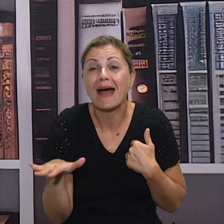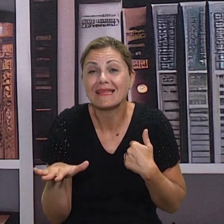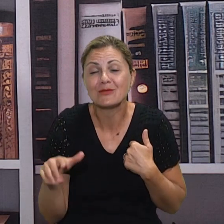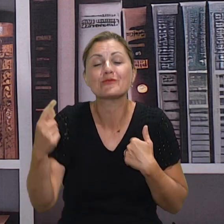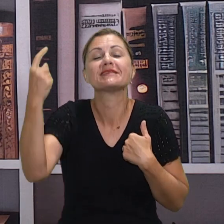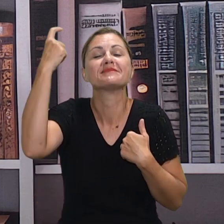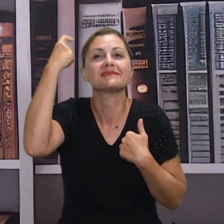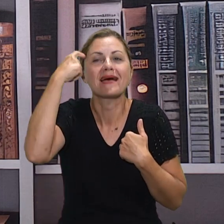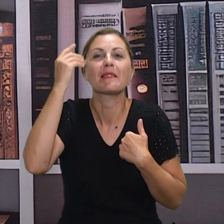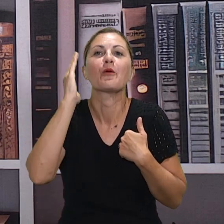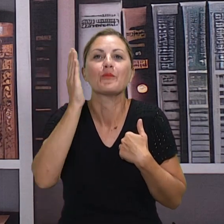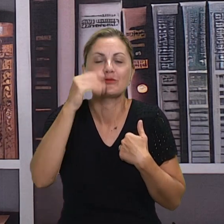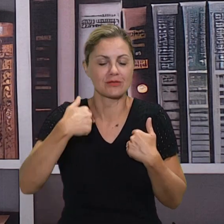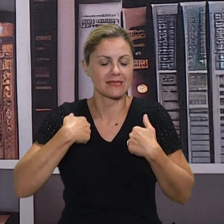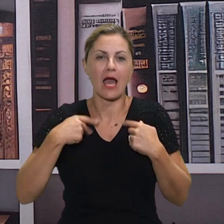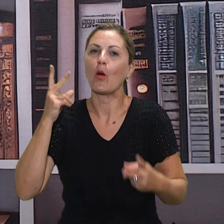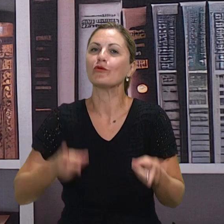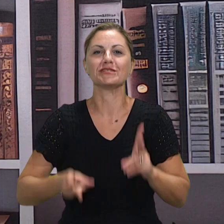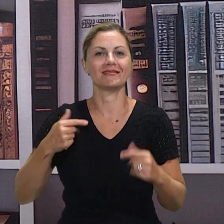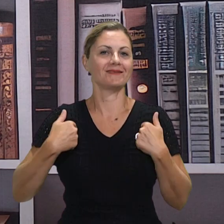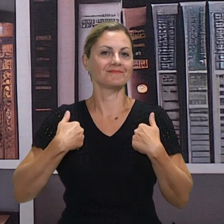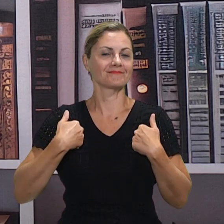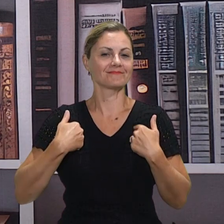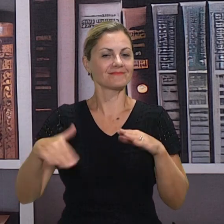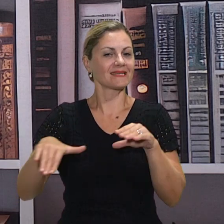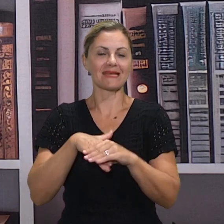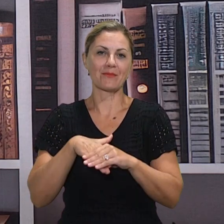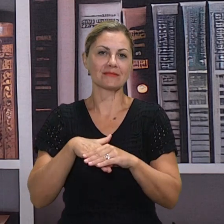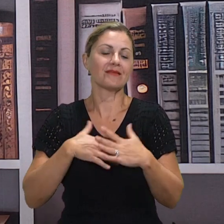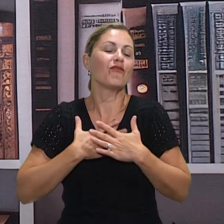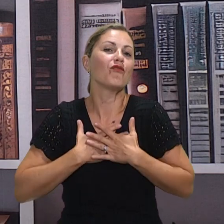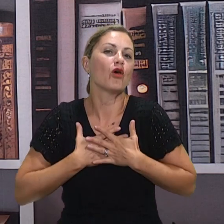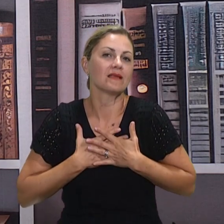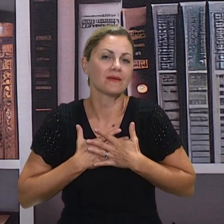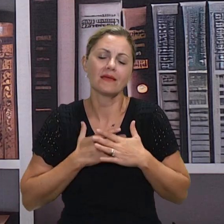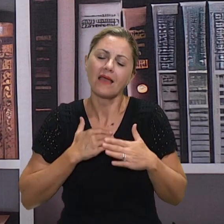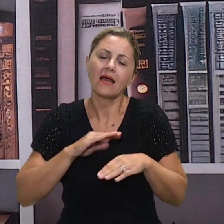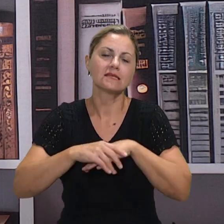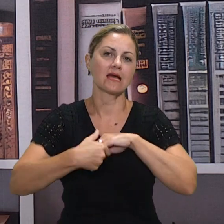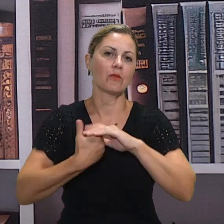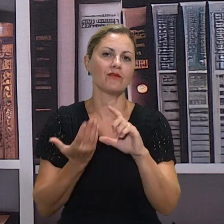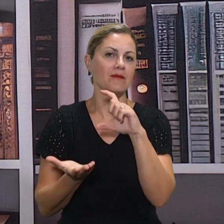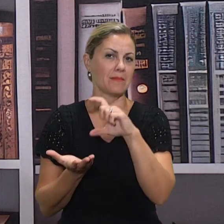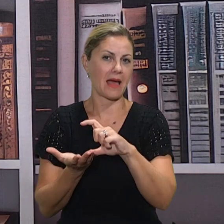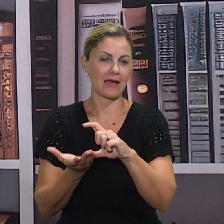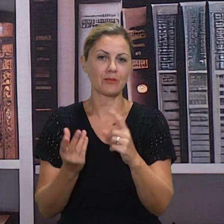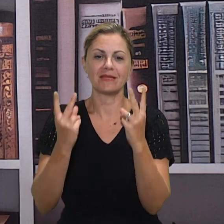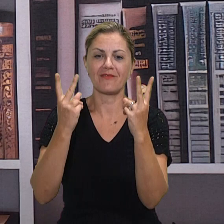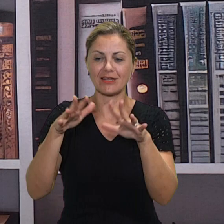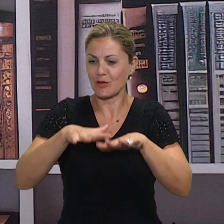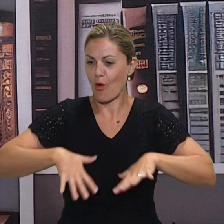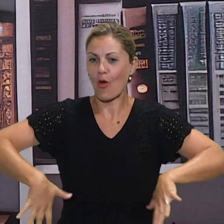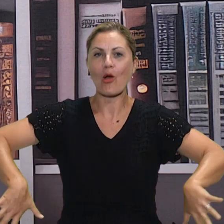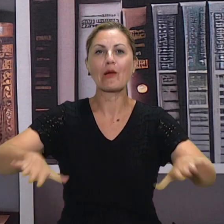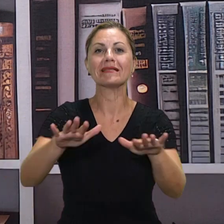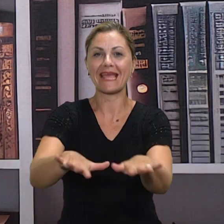biti učiteljica. Taj san mi se i ostvario i nema ništa ljepše nego kad se uđe u razred i budeš okružen sa svojim učenicima